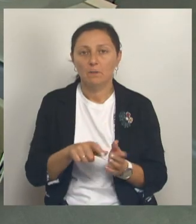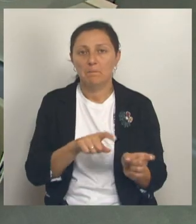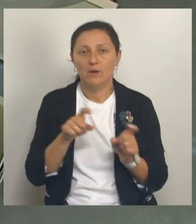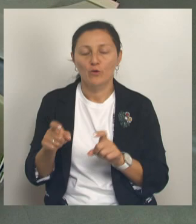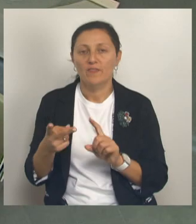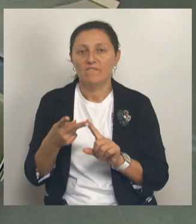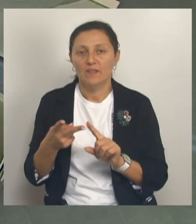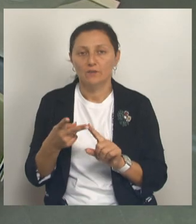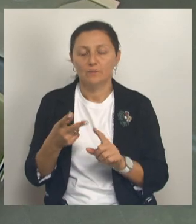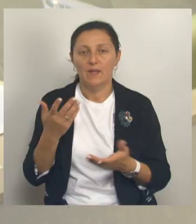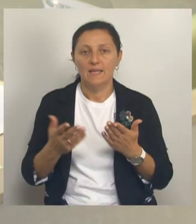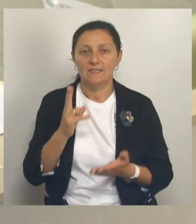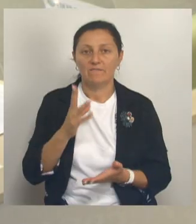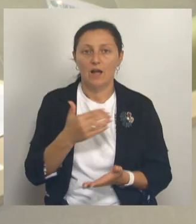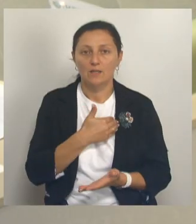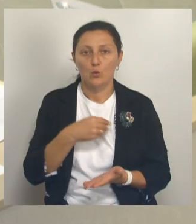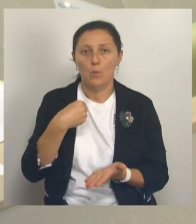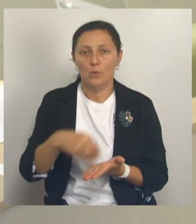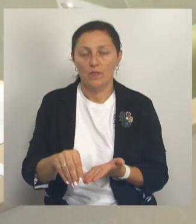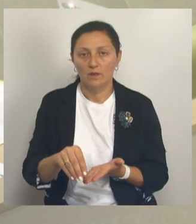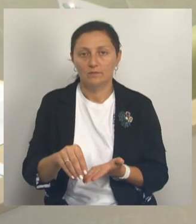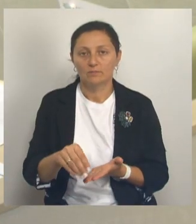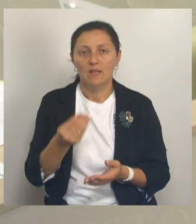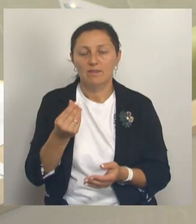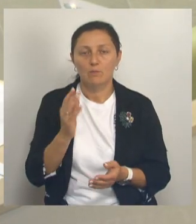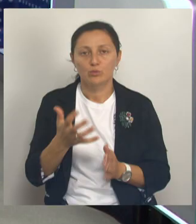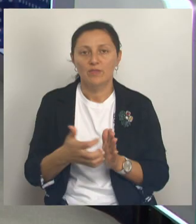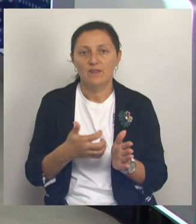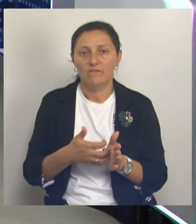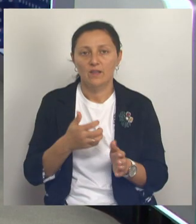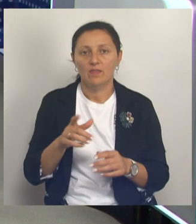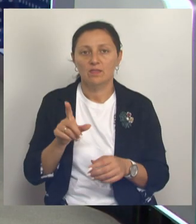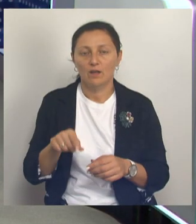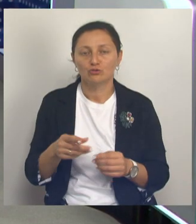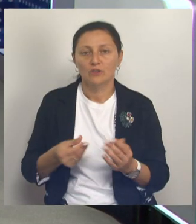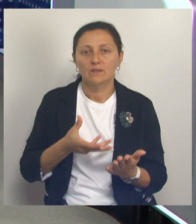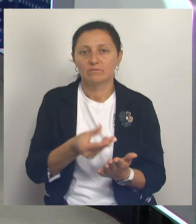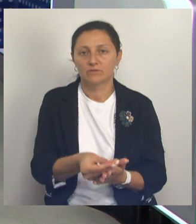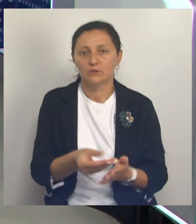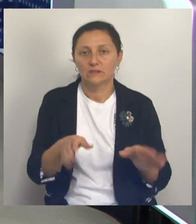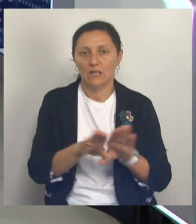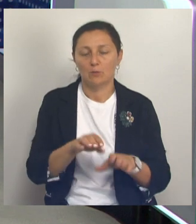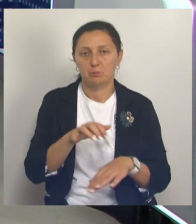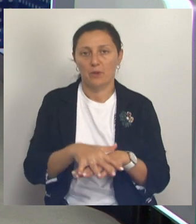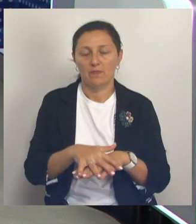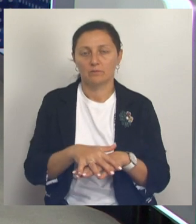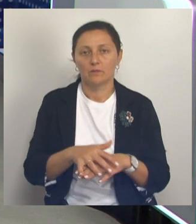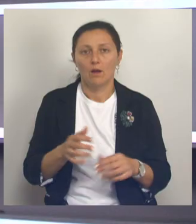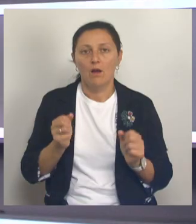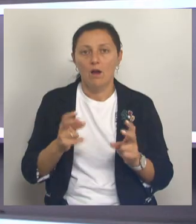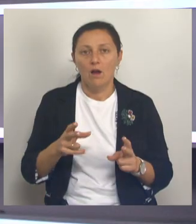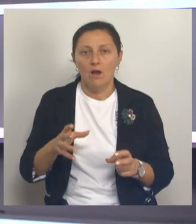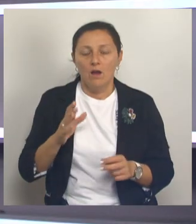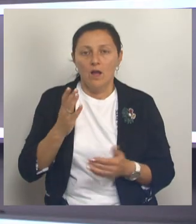И если квартиру понадобится продать, то вырученных денег не хватит даже на расчеты с банком. Миш, ну неужели цены на жилье после этой меры начнут